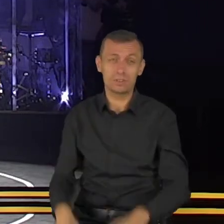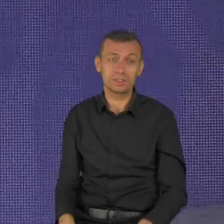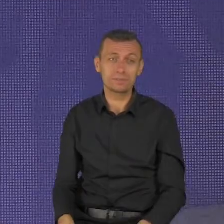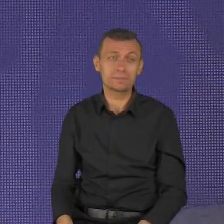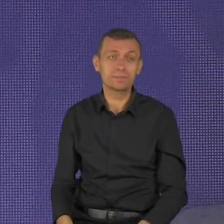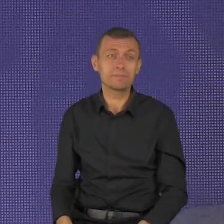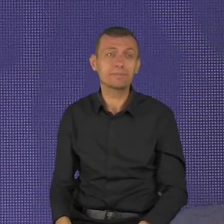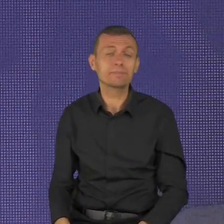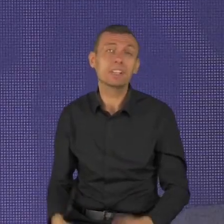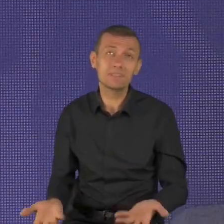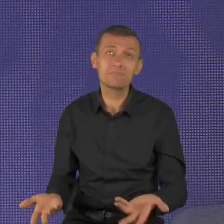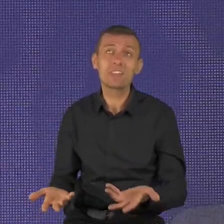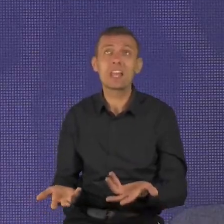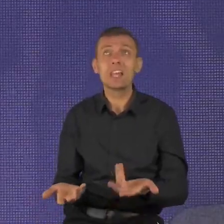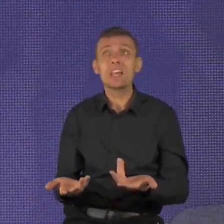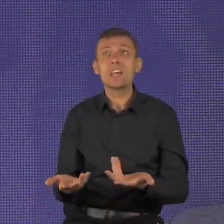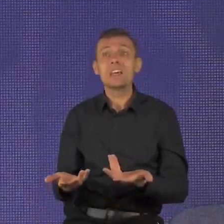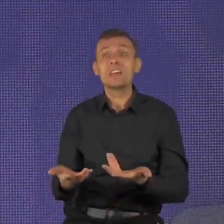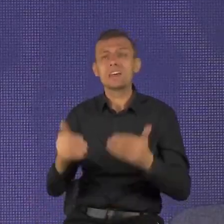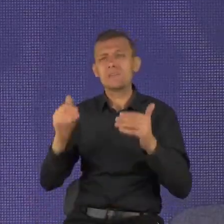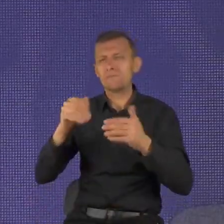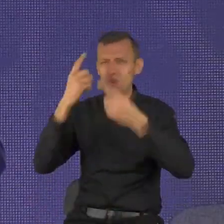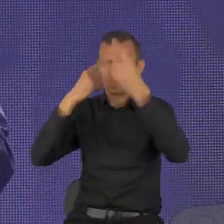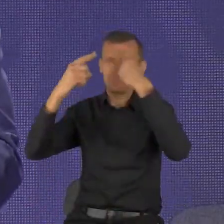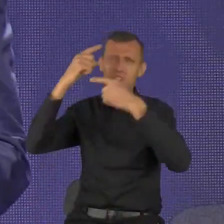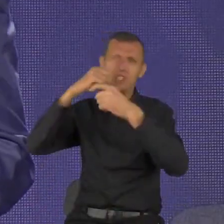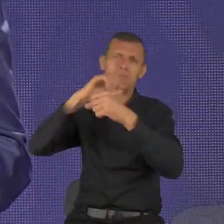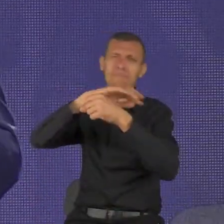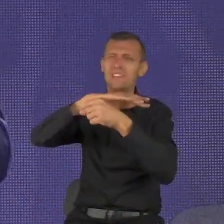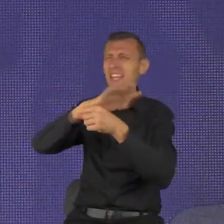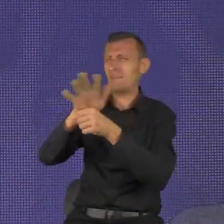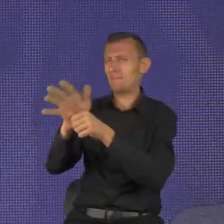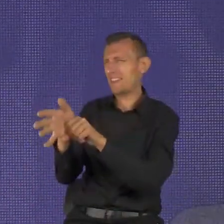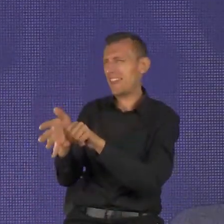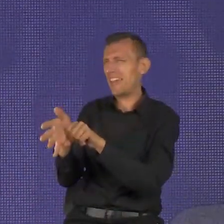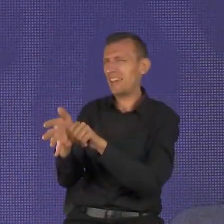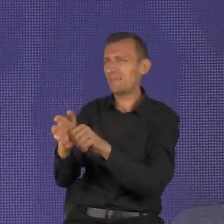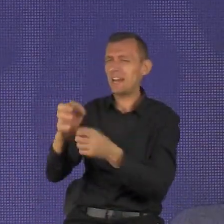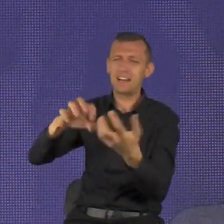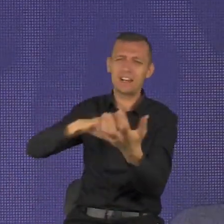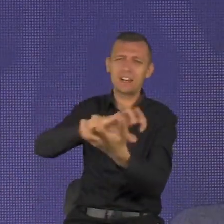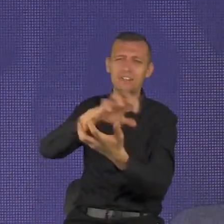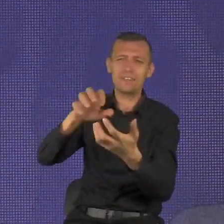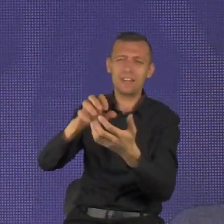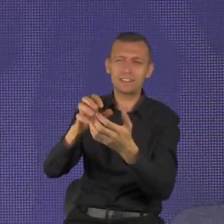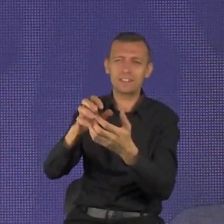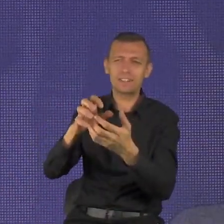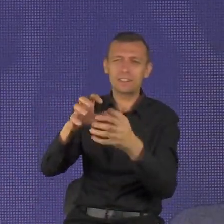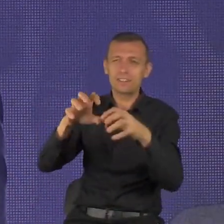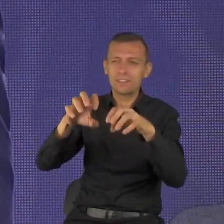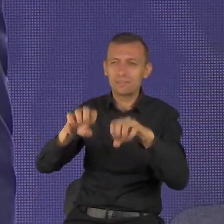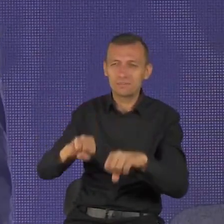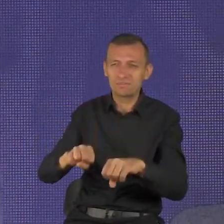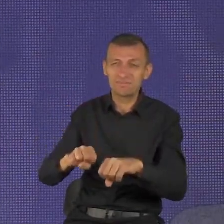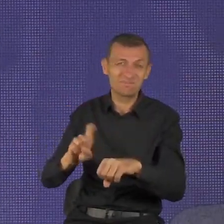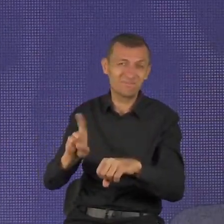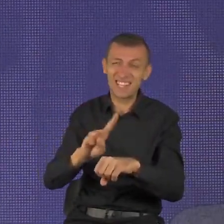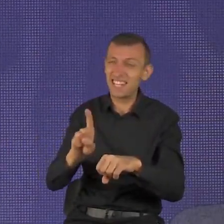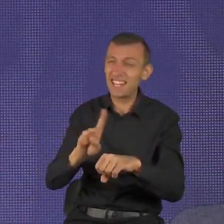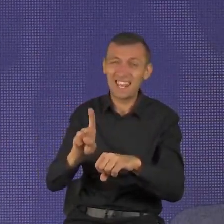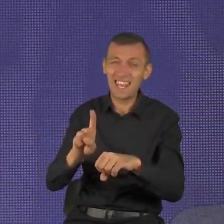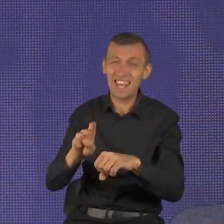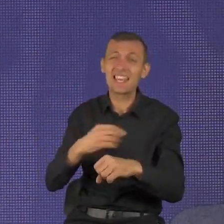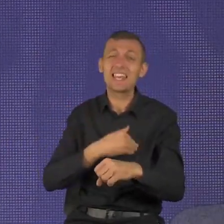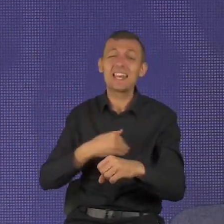tę prędkość zredukowała, to prawda jest zupełnie inna, a my ciągle żyjemy